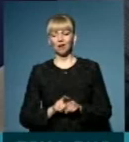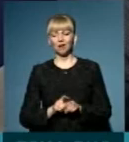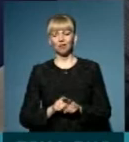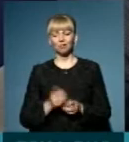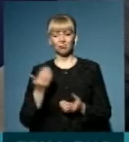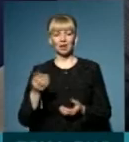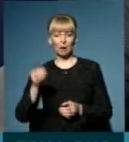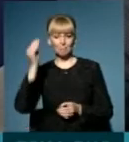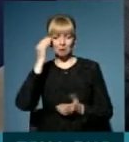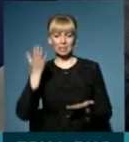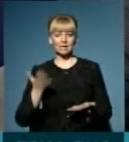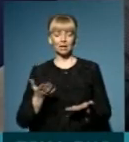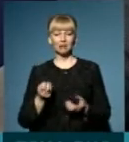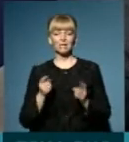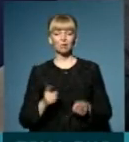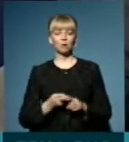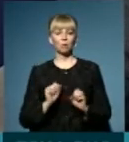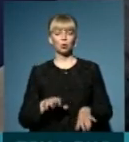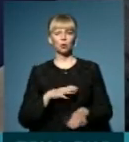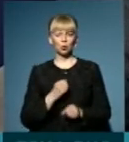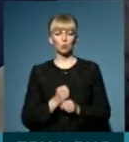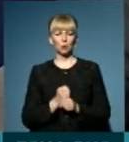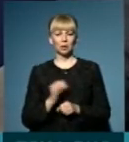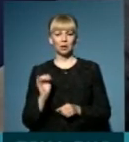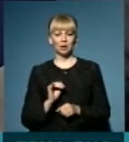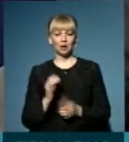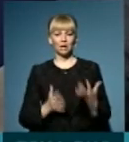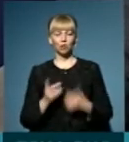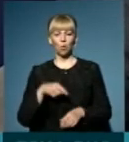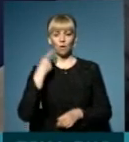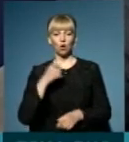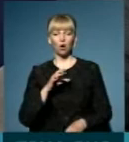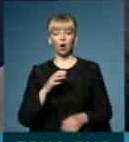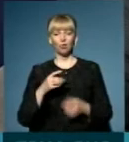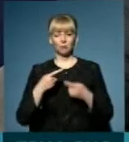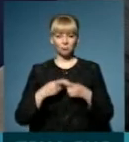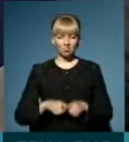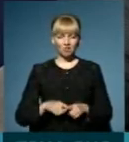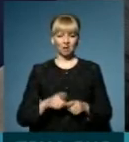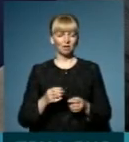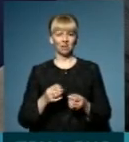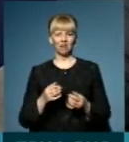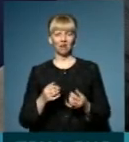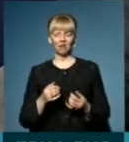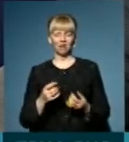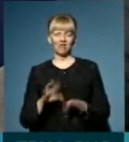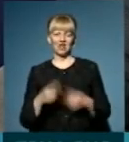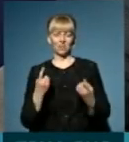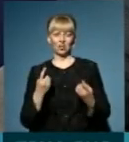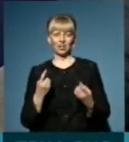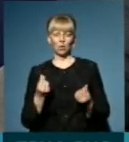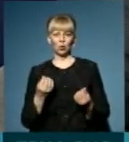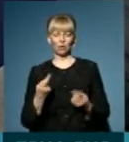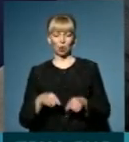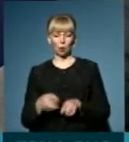інертність мислення, тому що, насправді, це можна було зробити, і якщо говорити про оргтехніку, то в сучасних умовах це не такі великі гроші для району, для